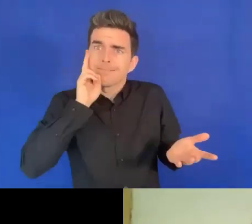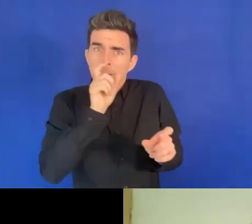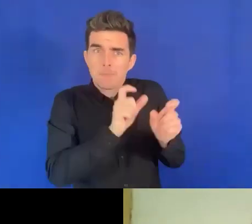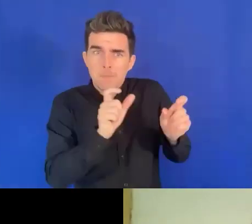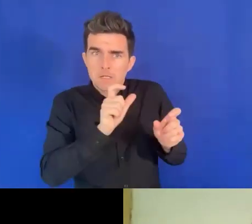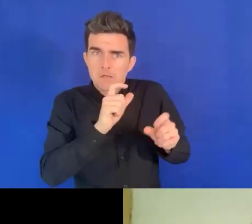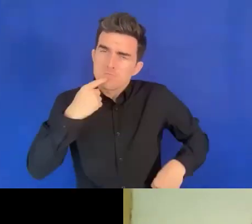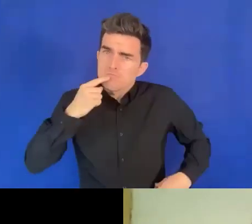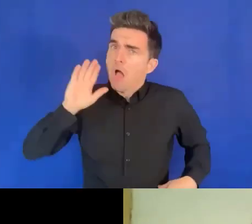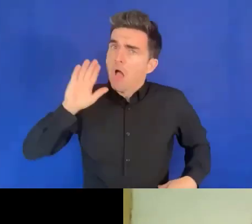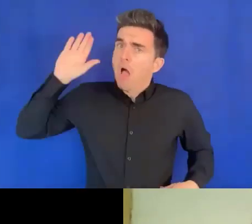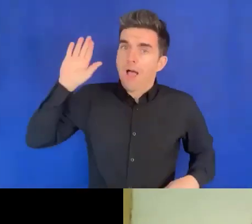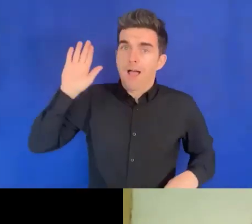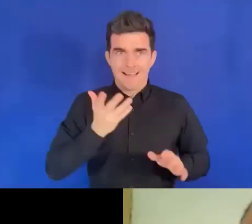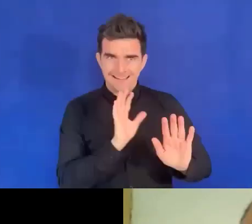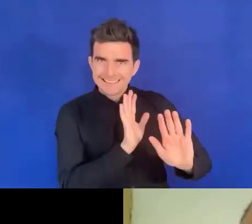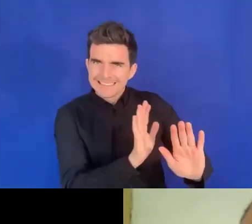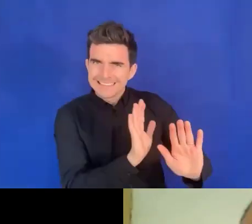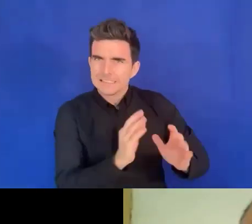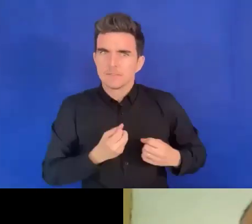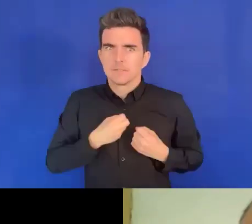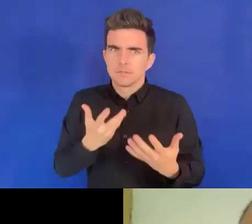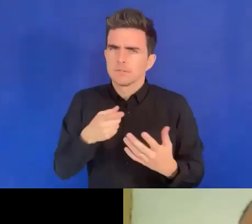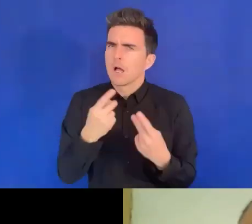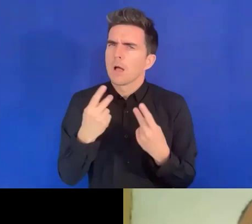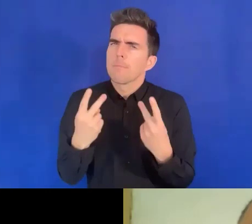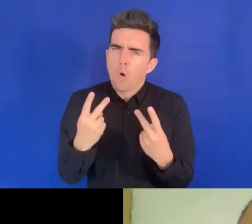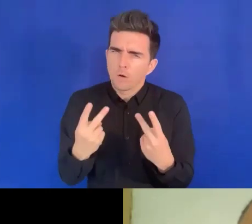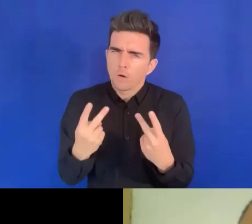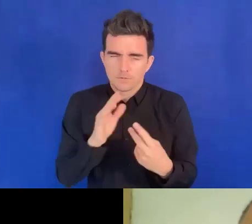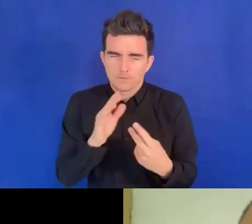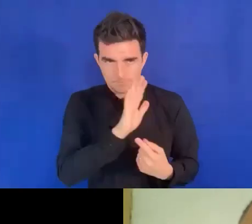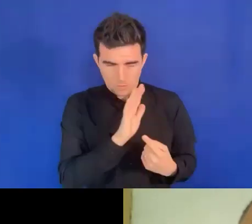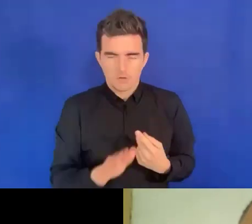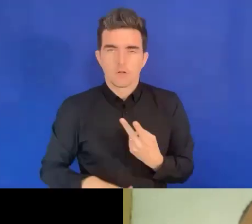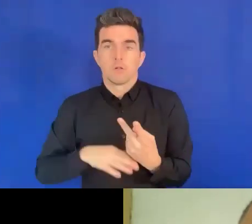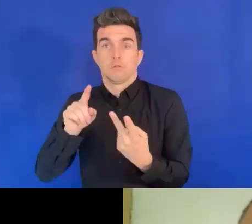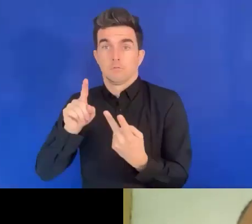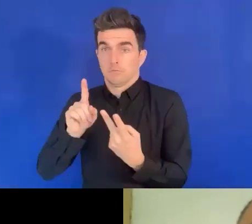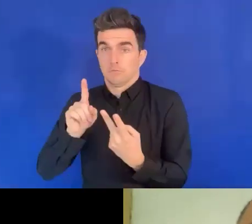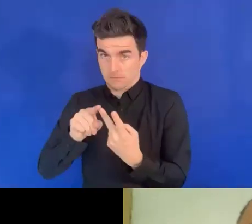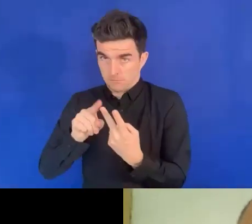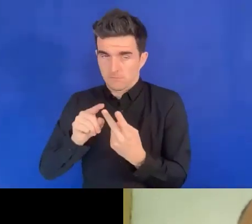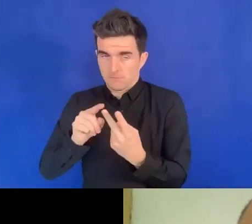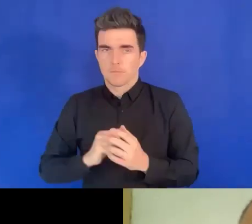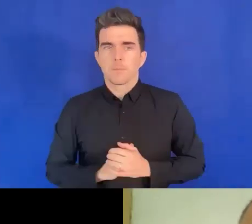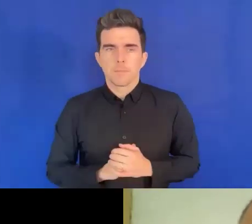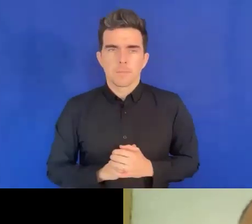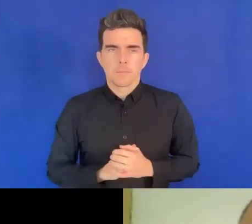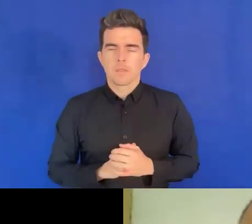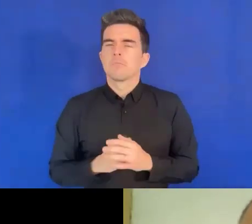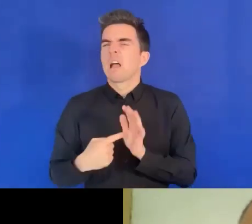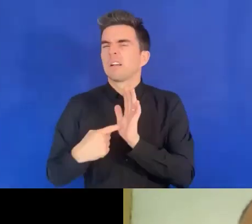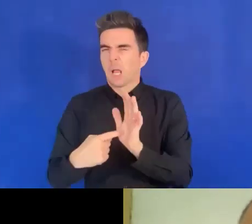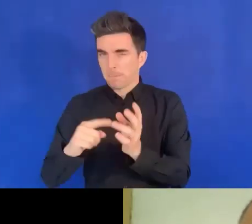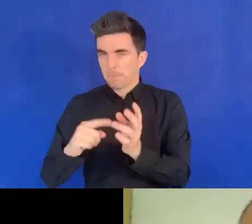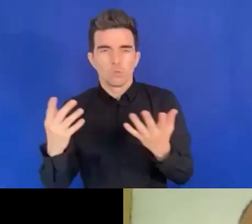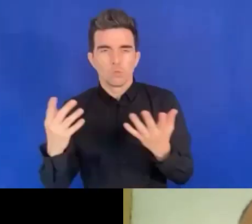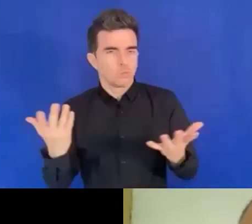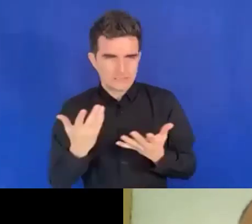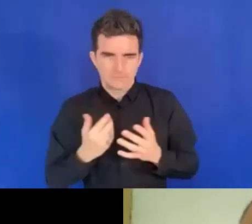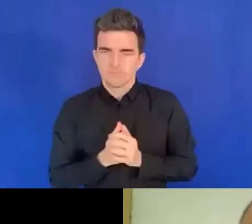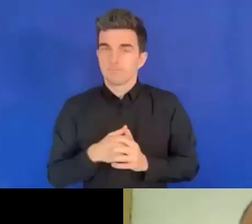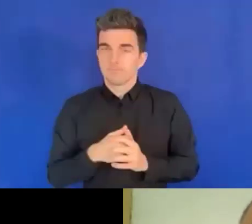c'est en Chili, dans une autre ville qui est dans l'arrondissement de Santiago.